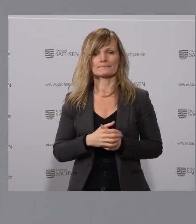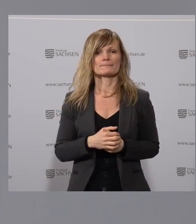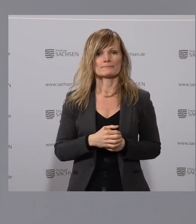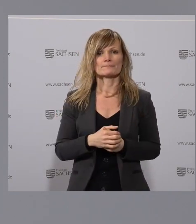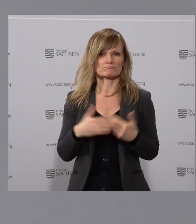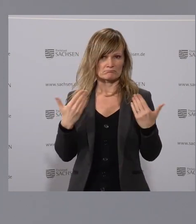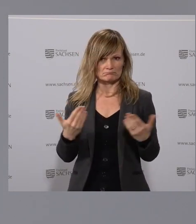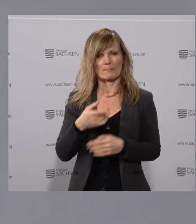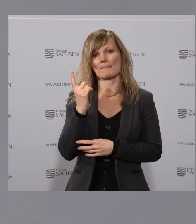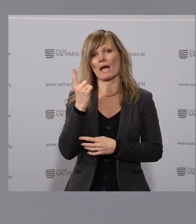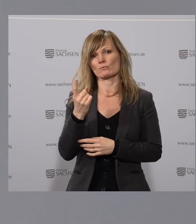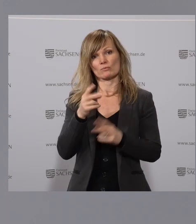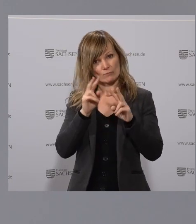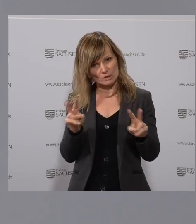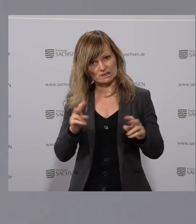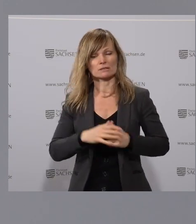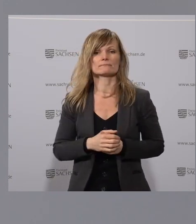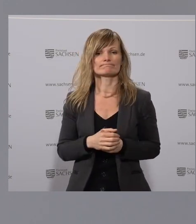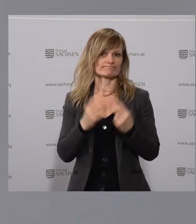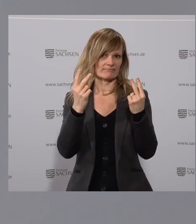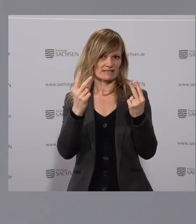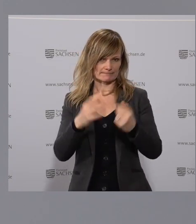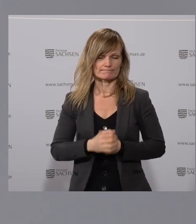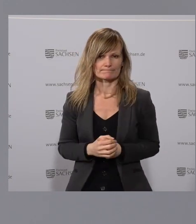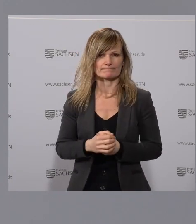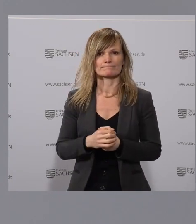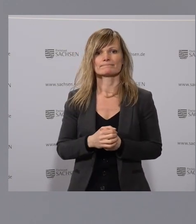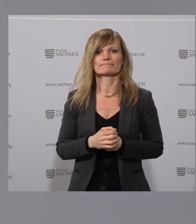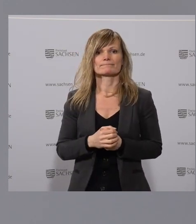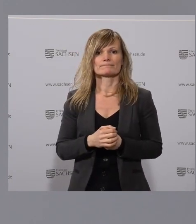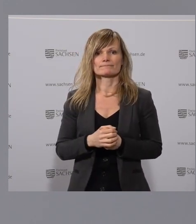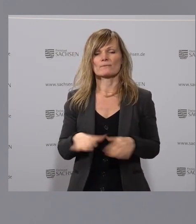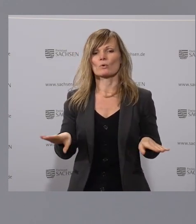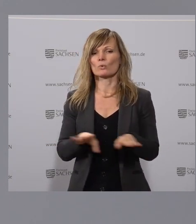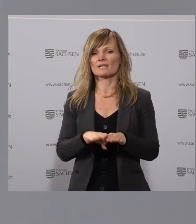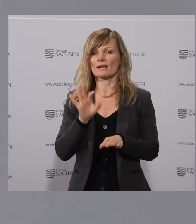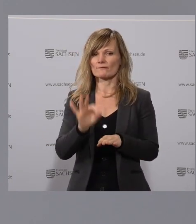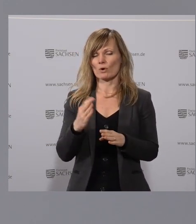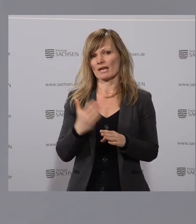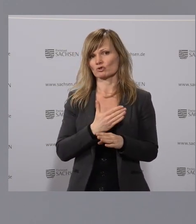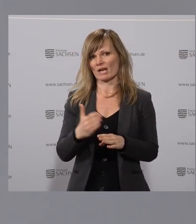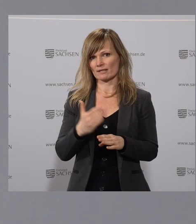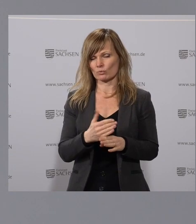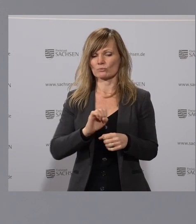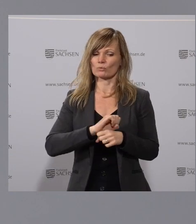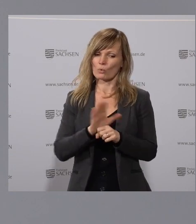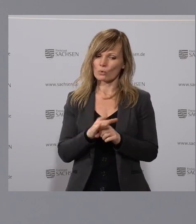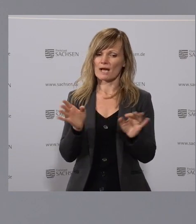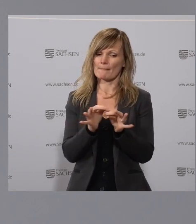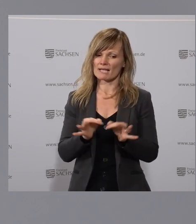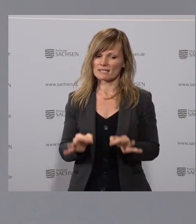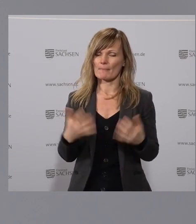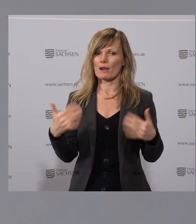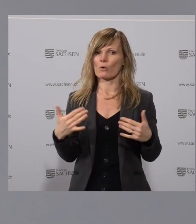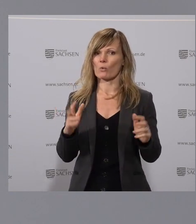nach wie vor diese Mahnung zur Vorsicht einhalten müssen. Die Grundlage für die Entscheidung, unsere Corona-Maßnahmen